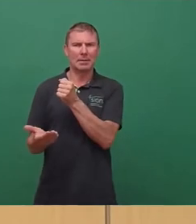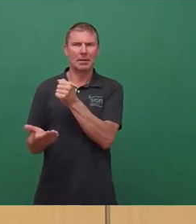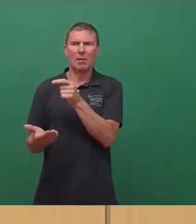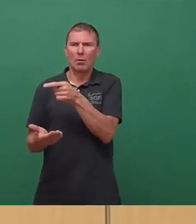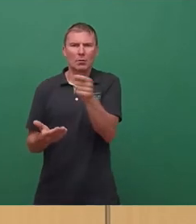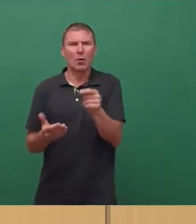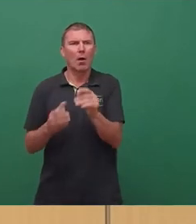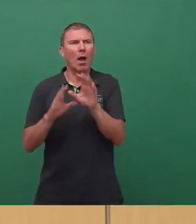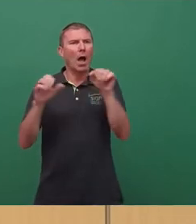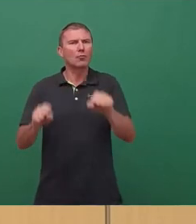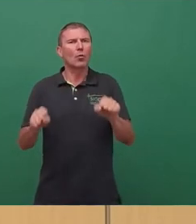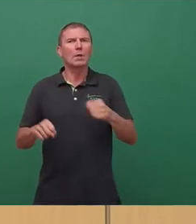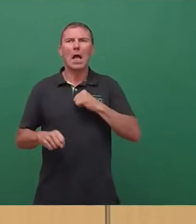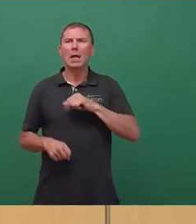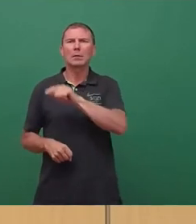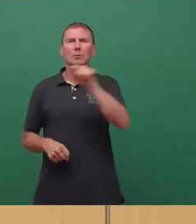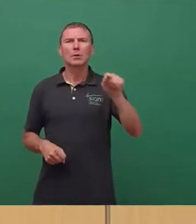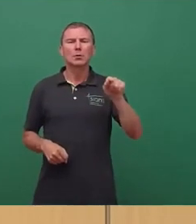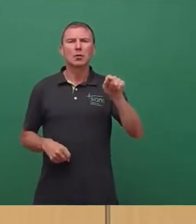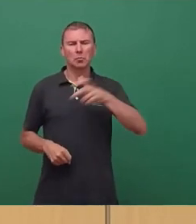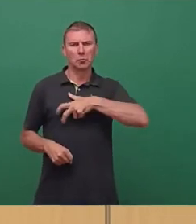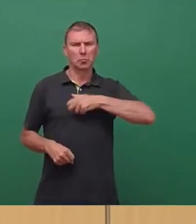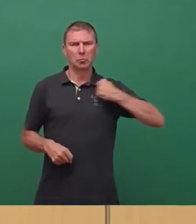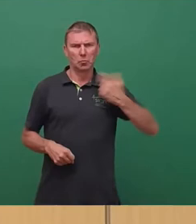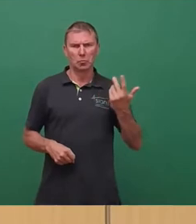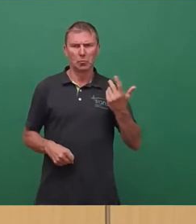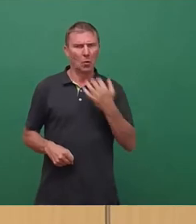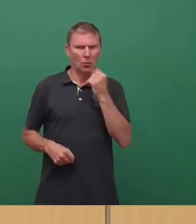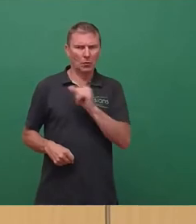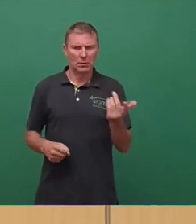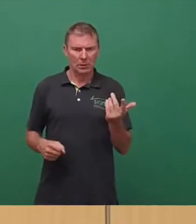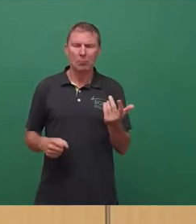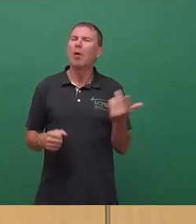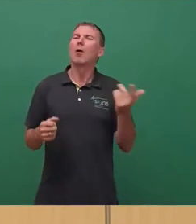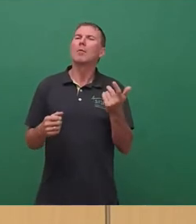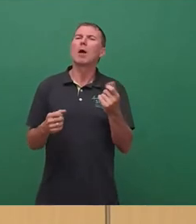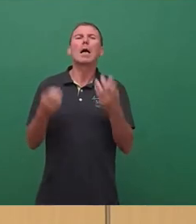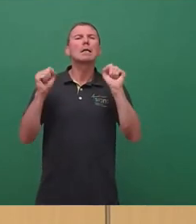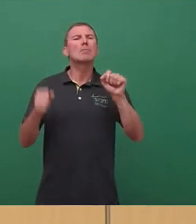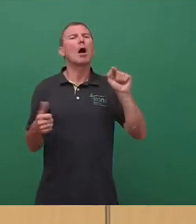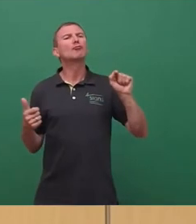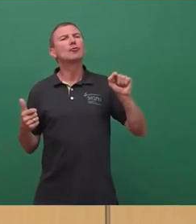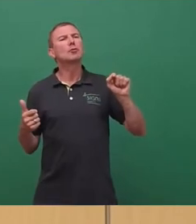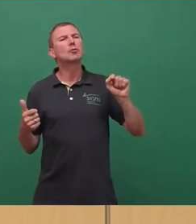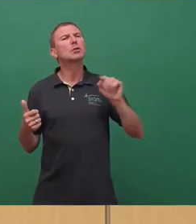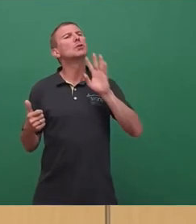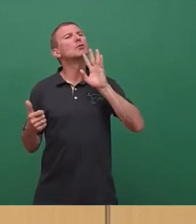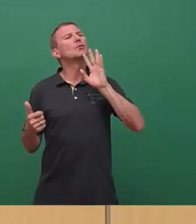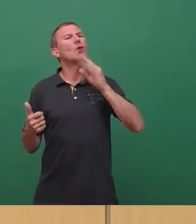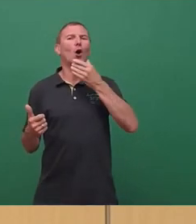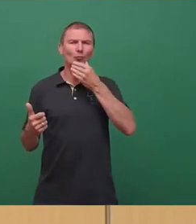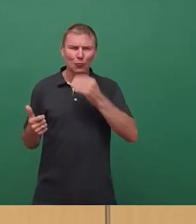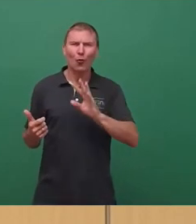Grundbesitzern gewiss nicht geschmeckt. Über den Klimaschutz sprach er zwar in wohlklingenden Worten,